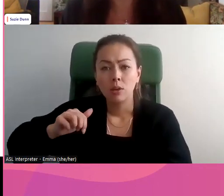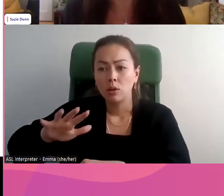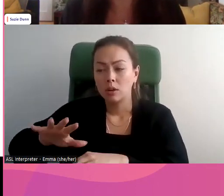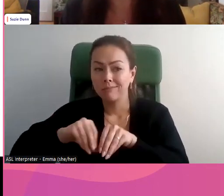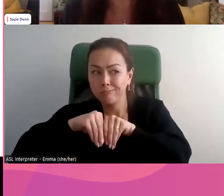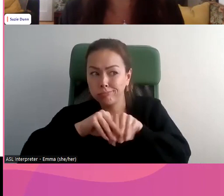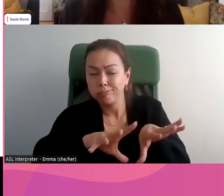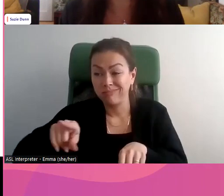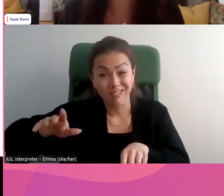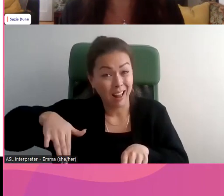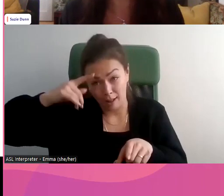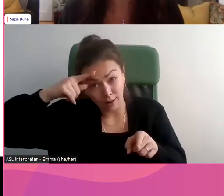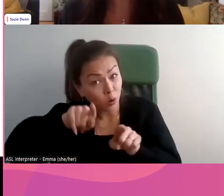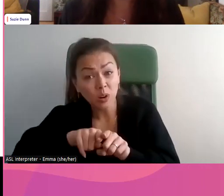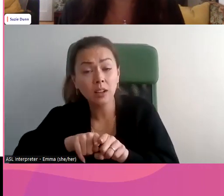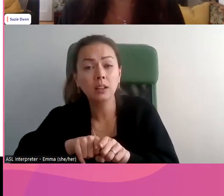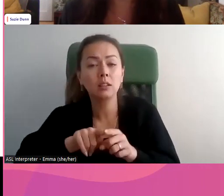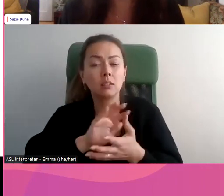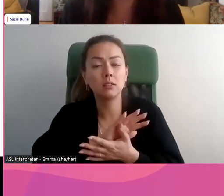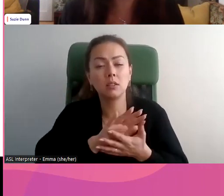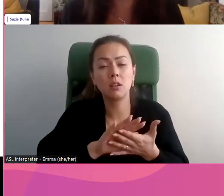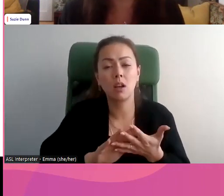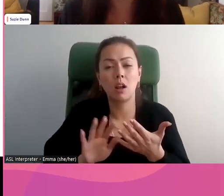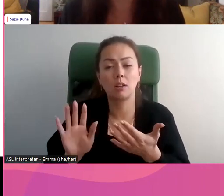contraire à la loi.